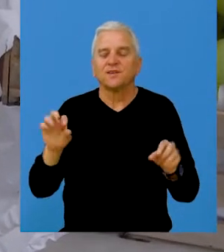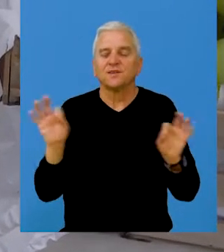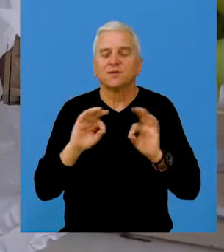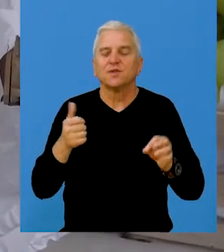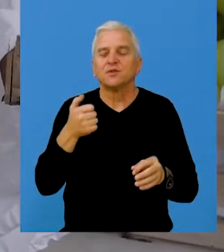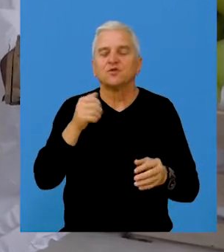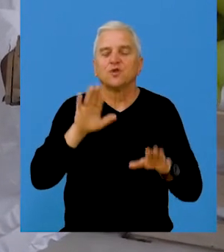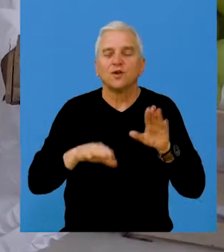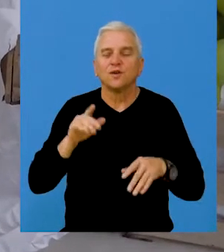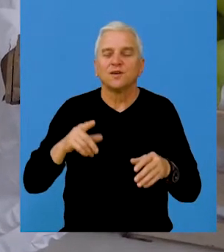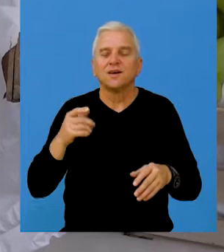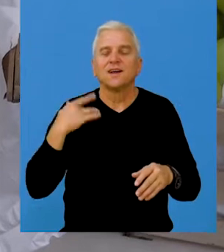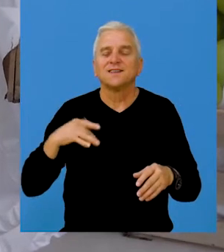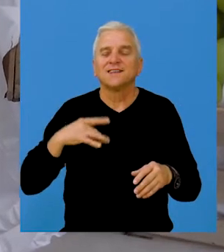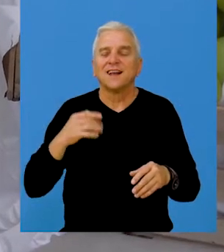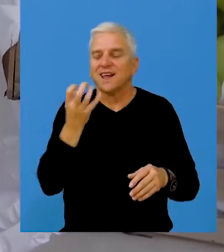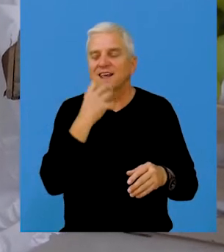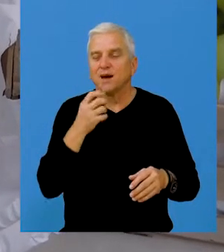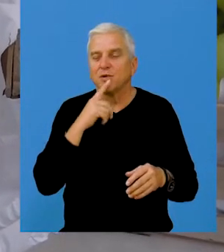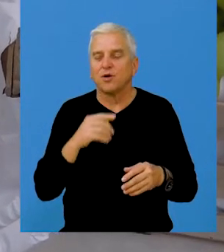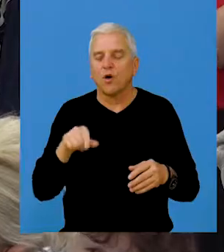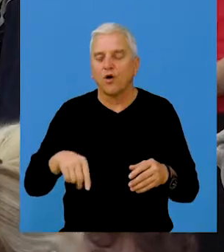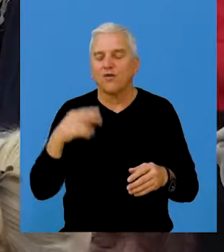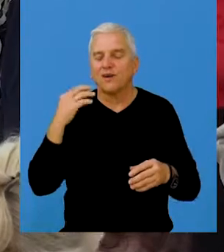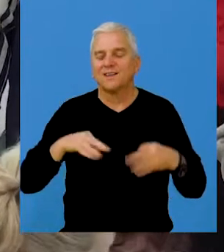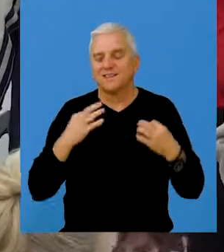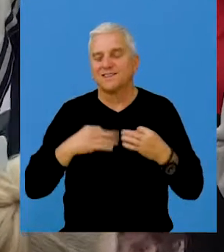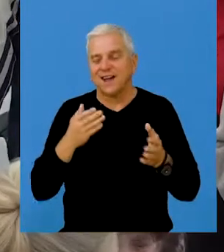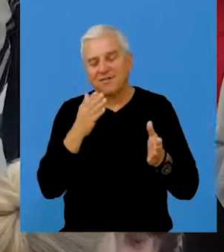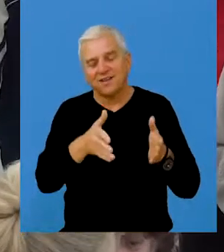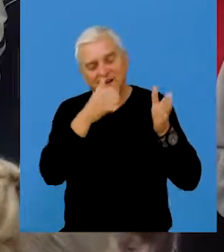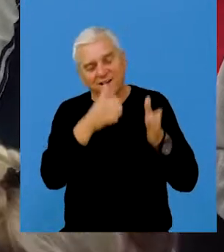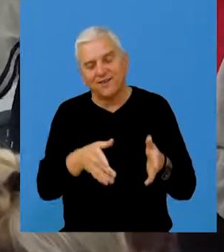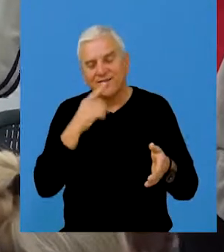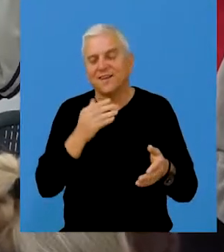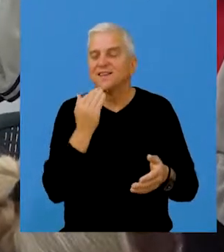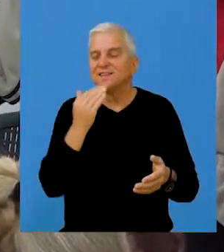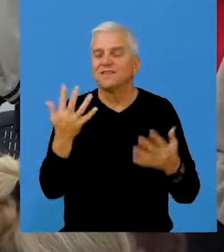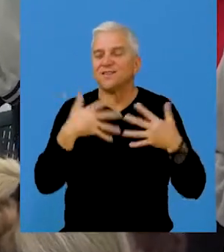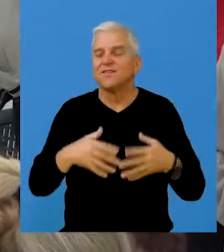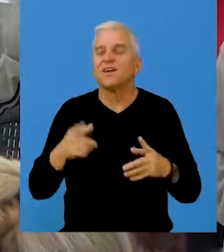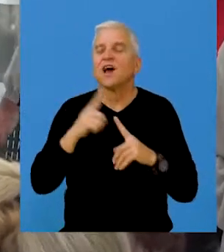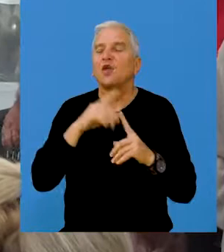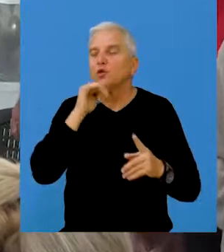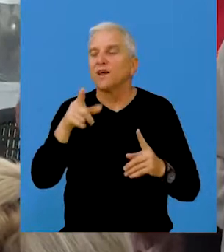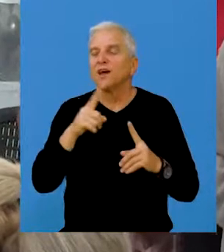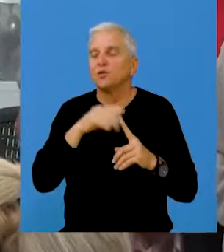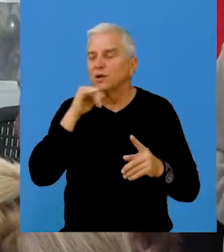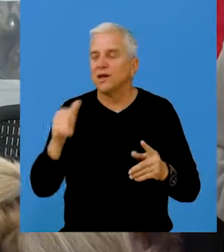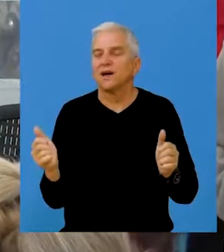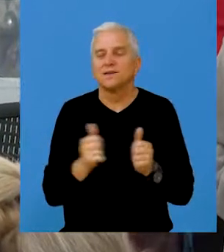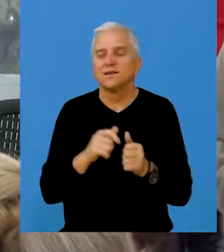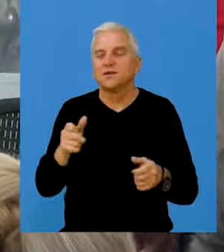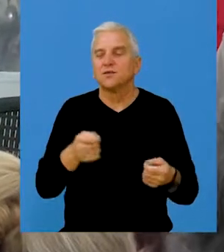spremili i 100 kg simboličnih zelenih jabuka, koje su odličenje zdravlja, a sve zahvaljujući firmi Turinka i